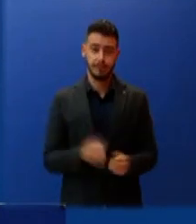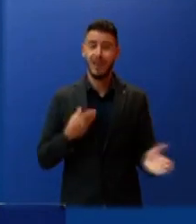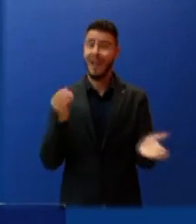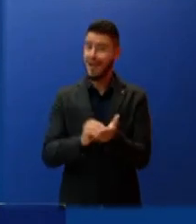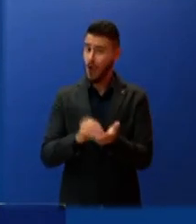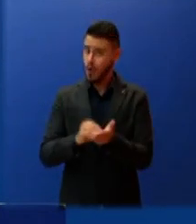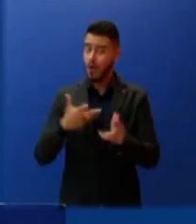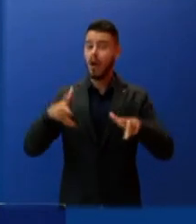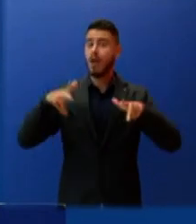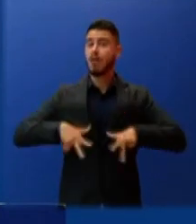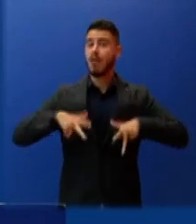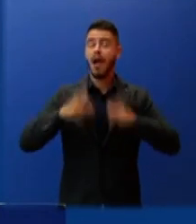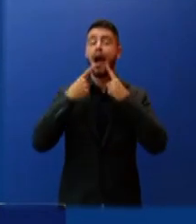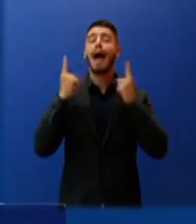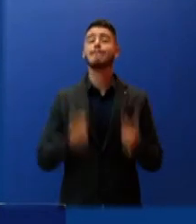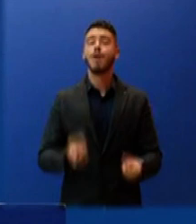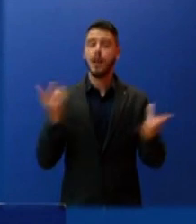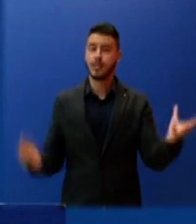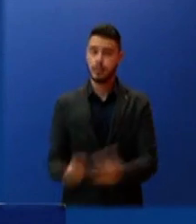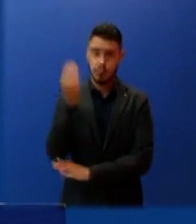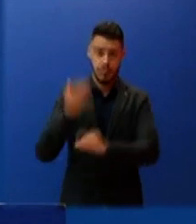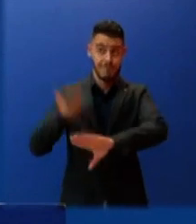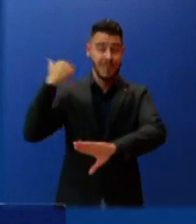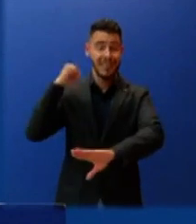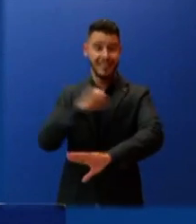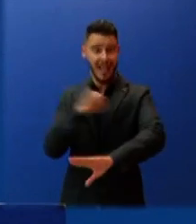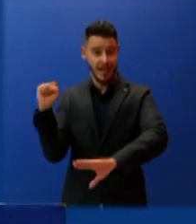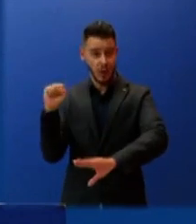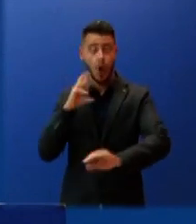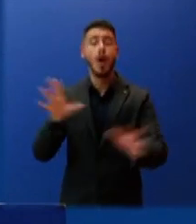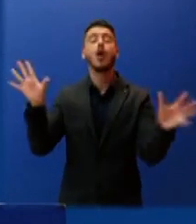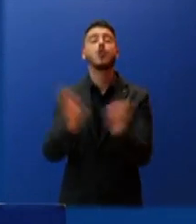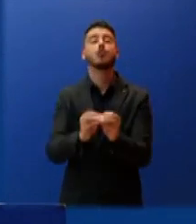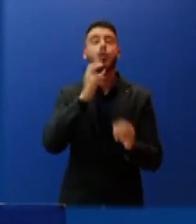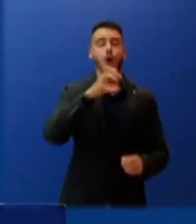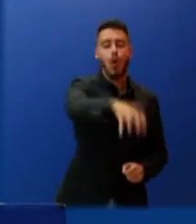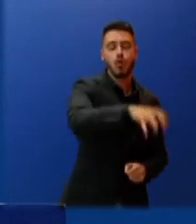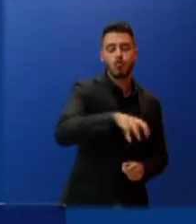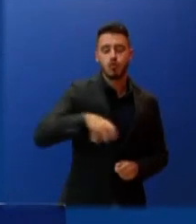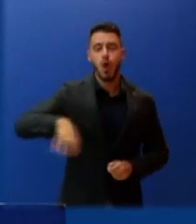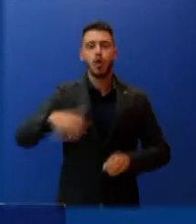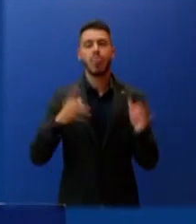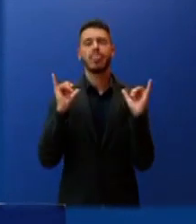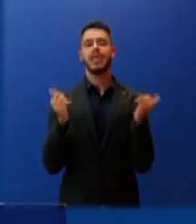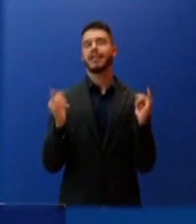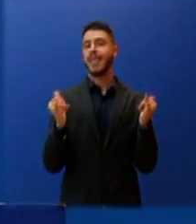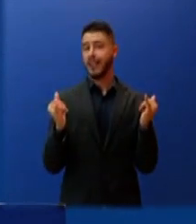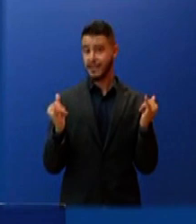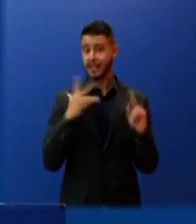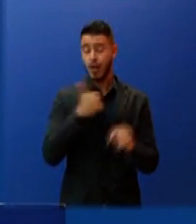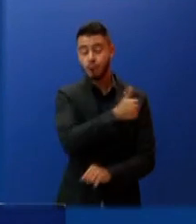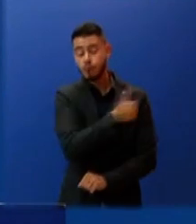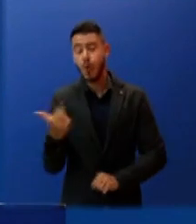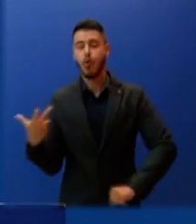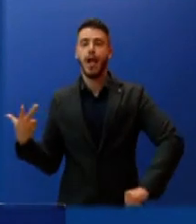και ισχύουν από το περασμένο Σάββατο νέες ρυθμίσεις για τη λειτουργία των χώρων διασκέδασης, που αποκαθιστούν ελευθερίες των εμβολιασμένων και